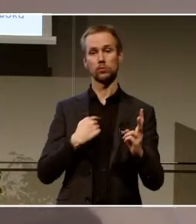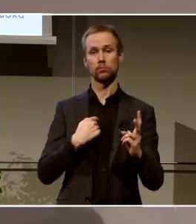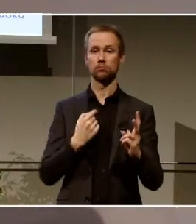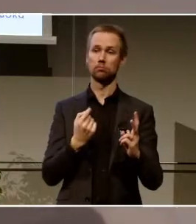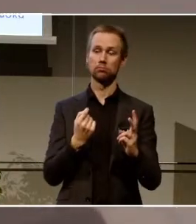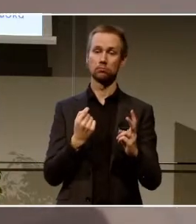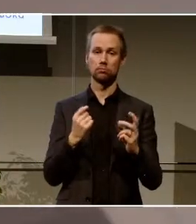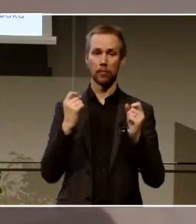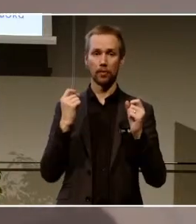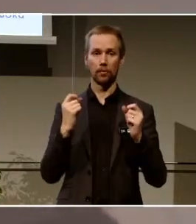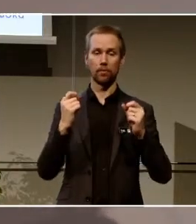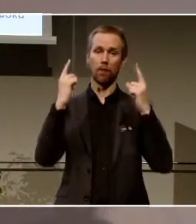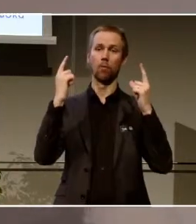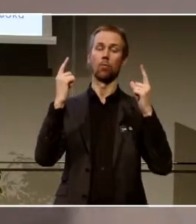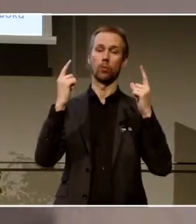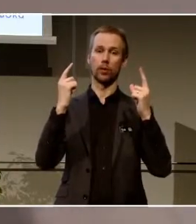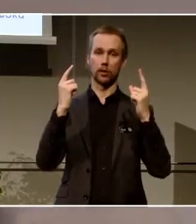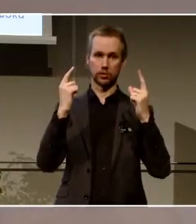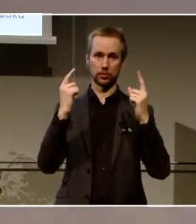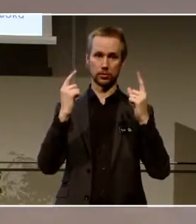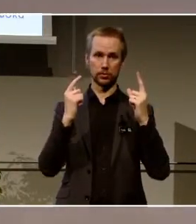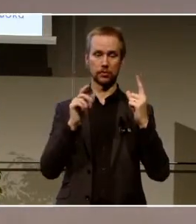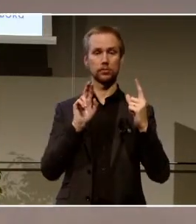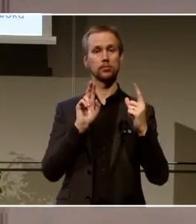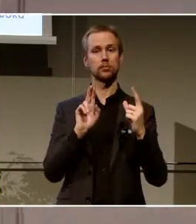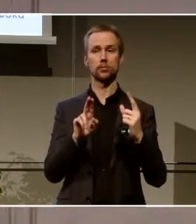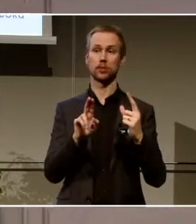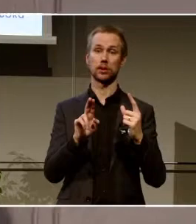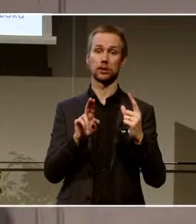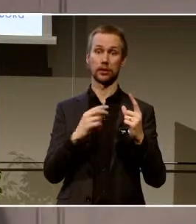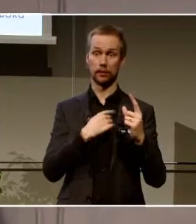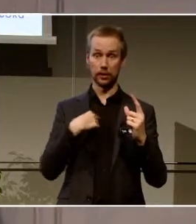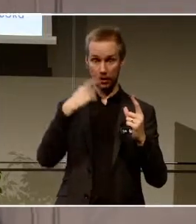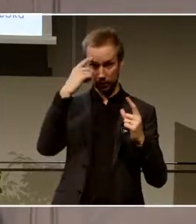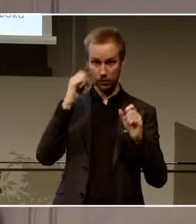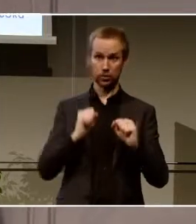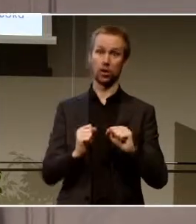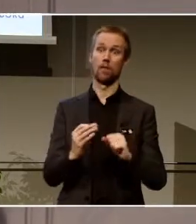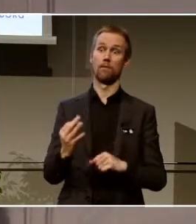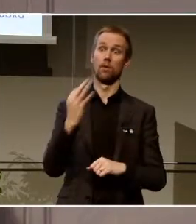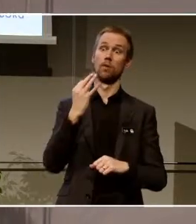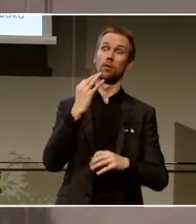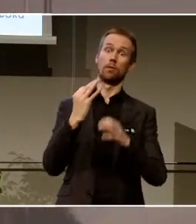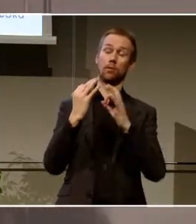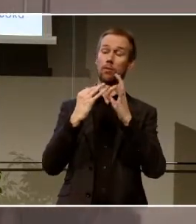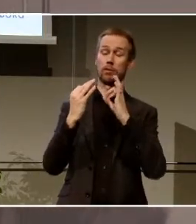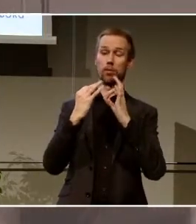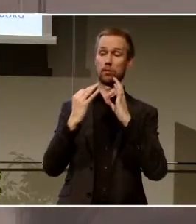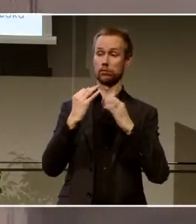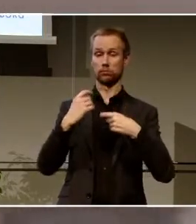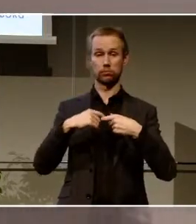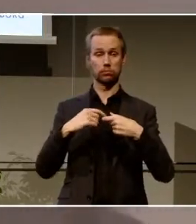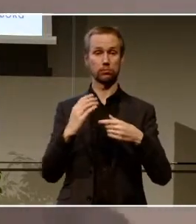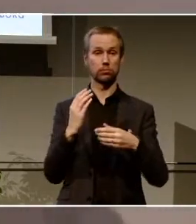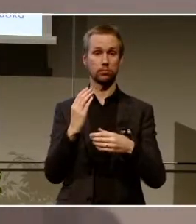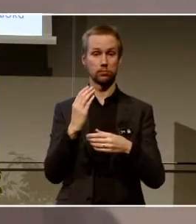över att det inte var så mycket frågor som vi kanske hade förväntat oss. kring bank-ID och